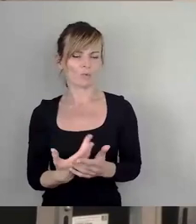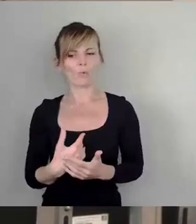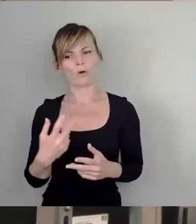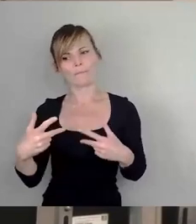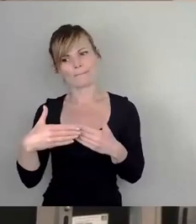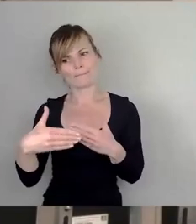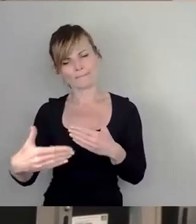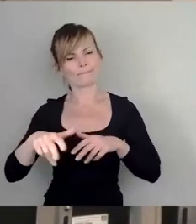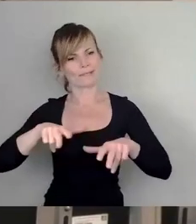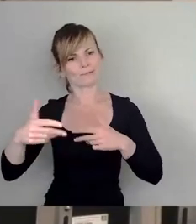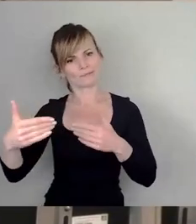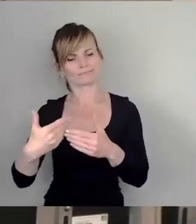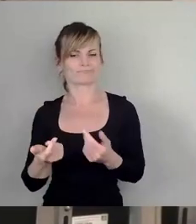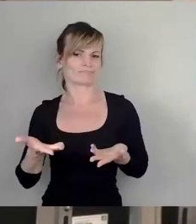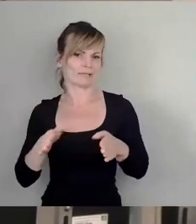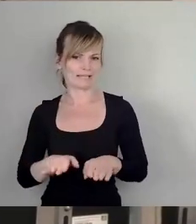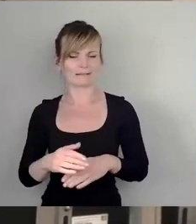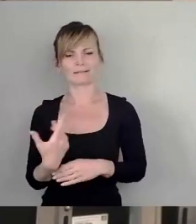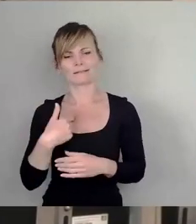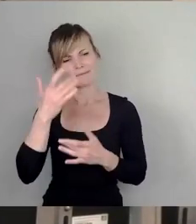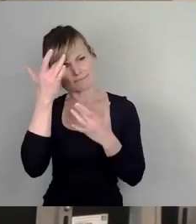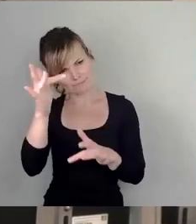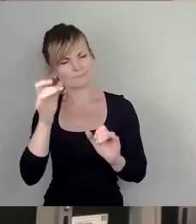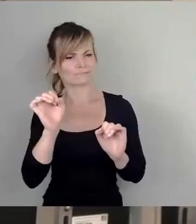und einfach sagen, machen wir jetzt, beschließen wir jetzt.